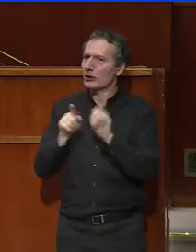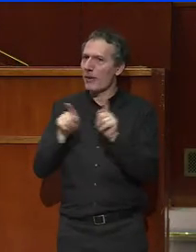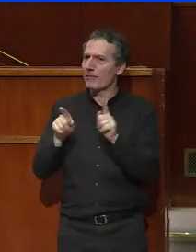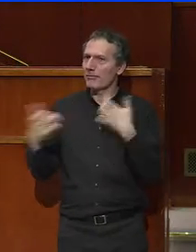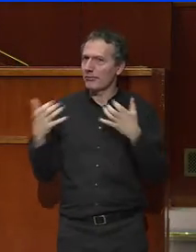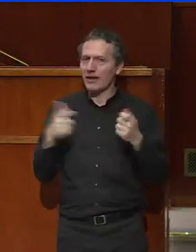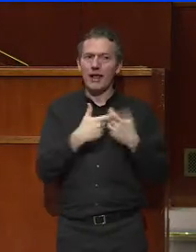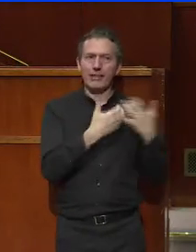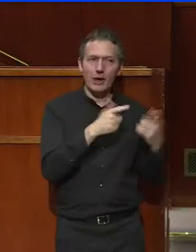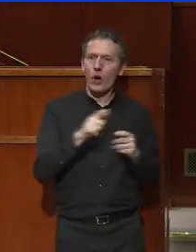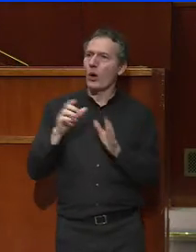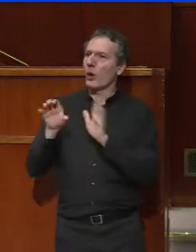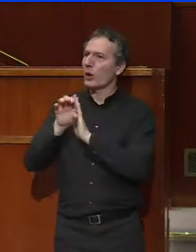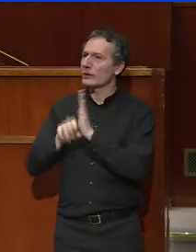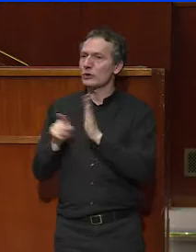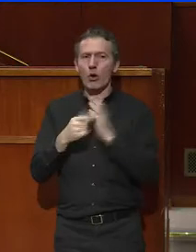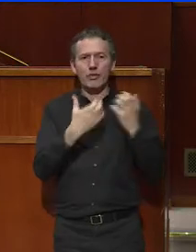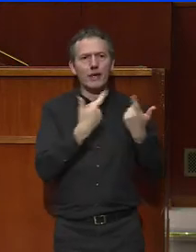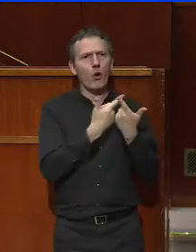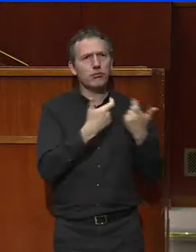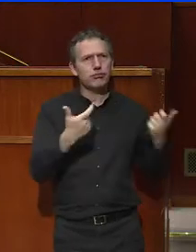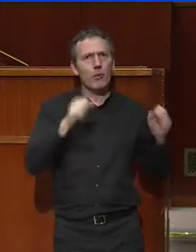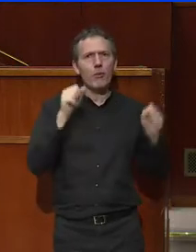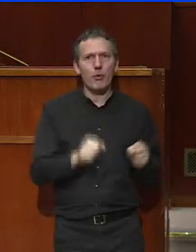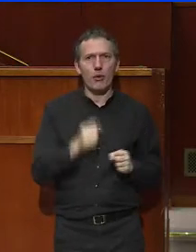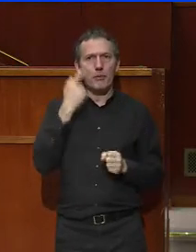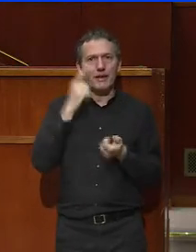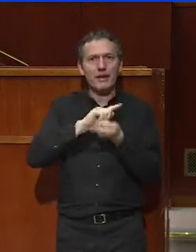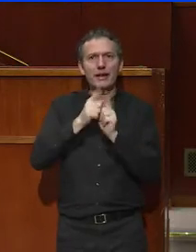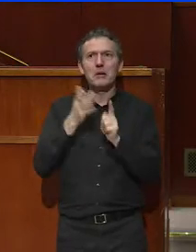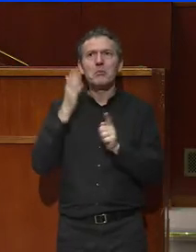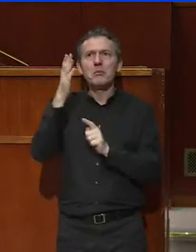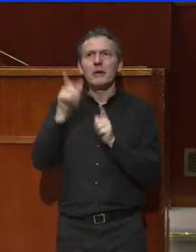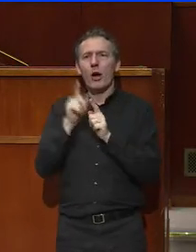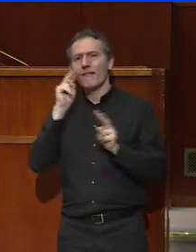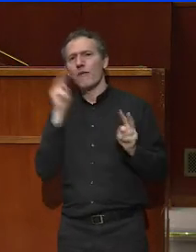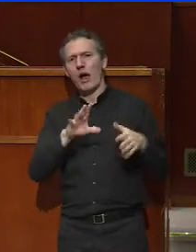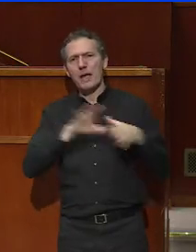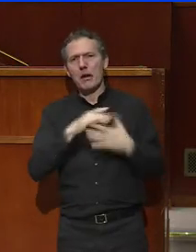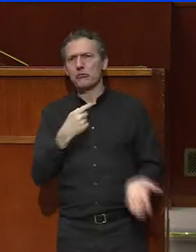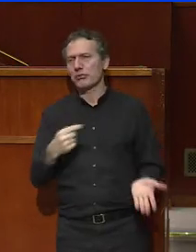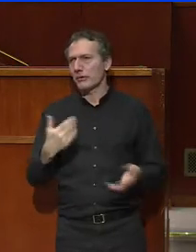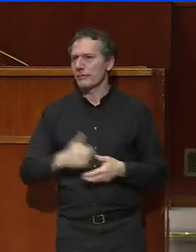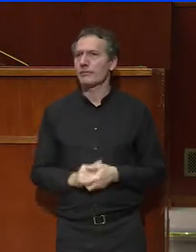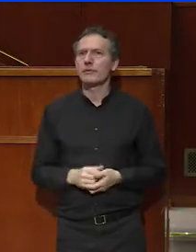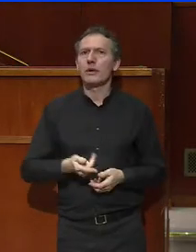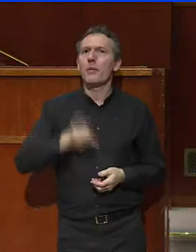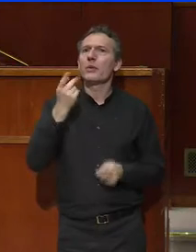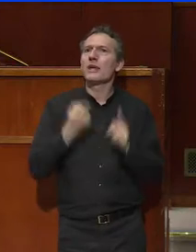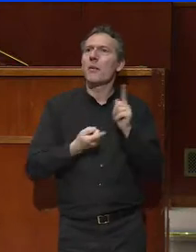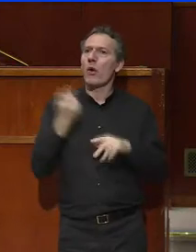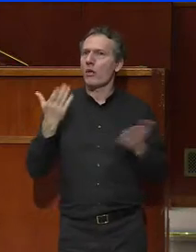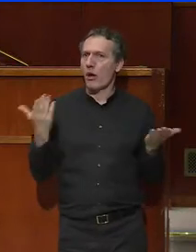Un décor qui doit être variable si nous ne voulons pas devenir odieux aux yeux des Français. Le plus important étant, bien